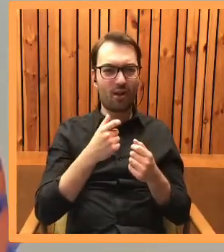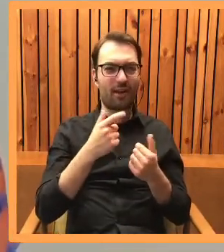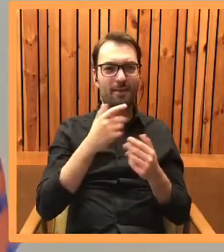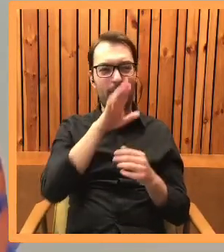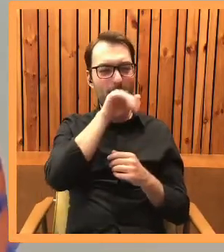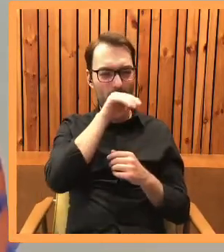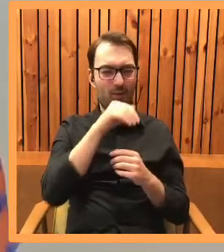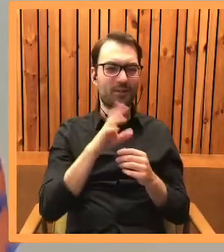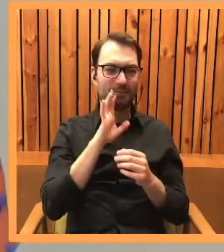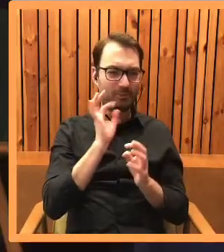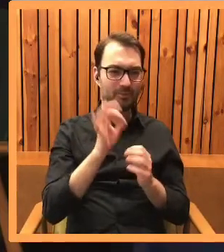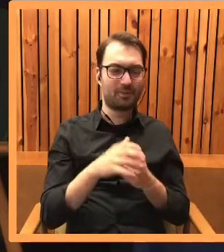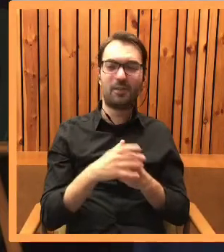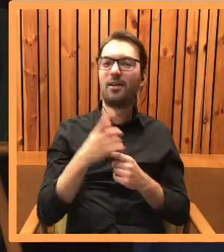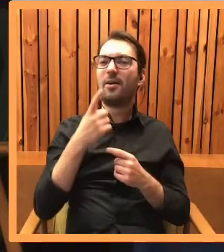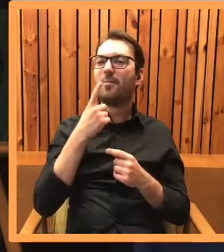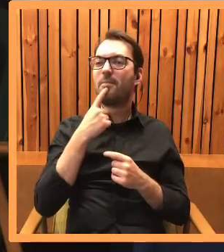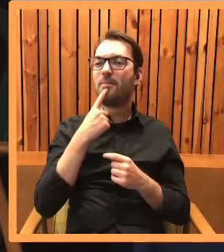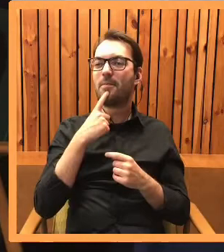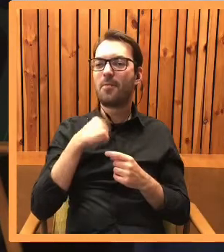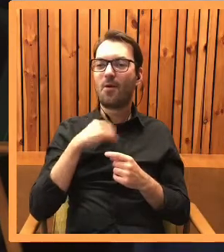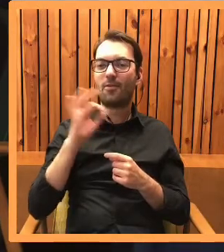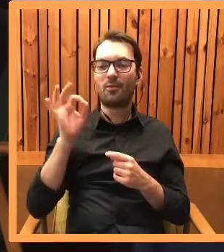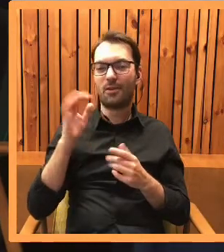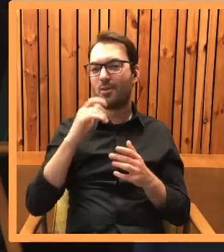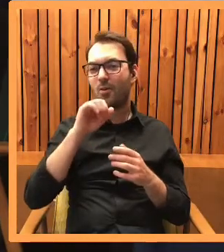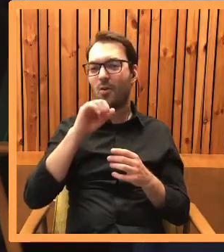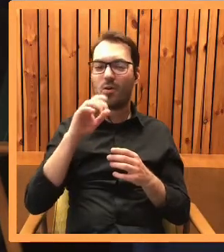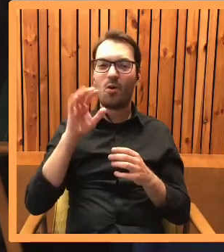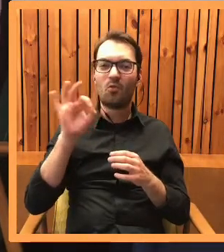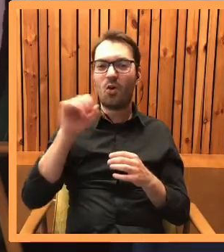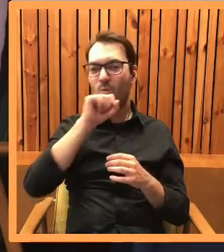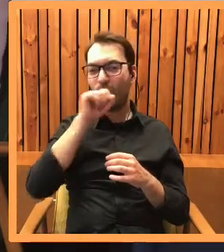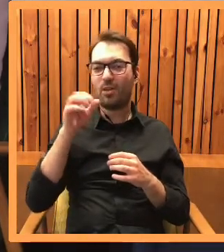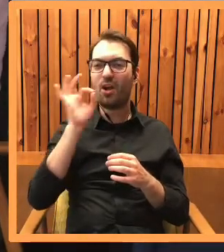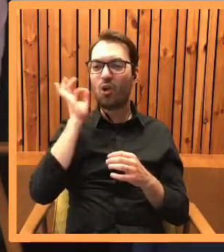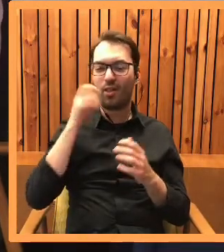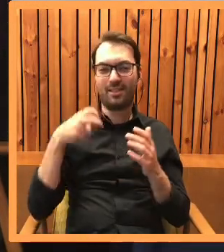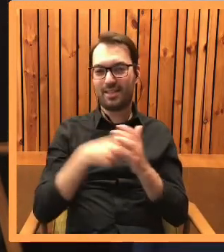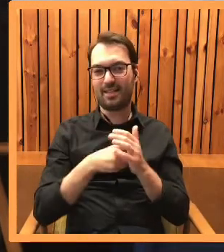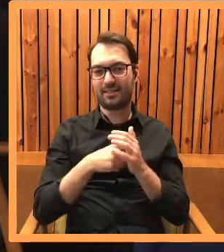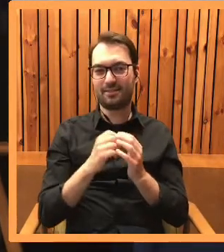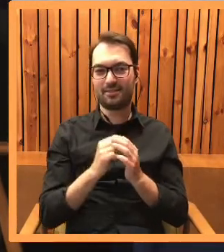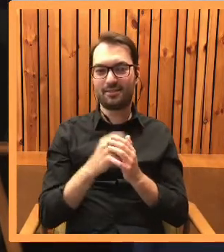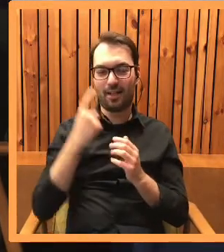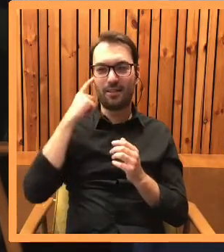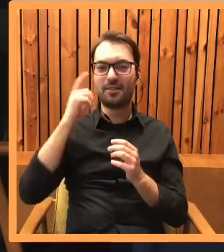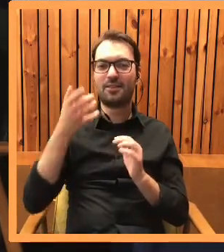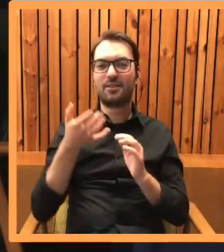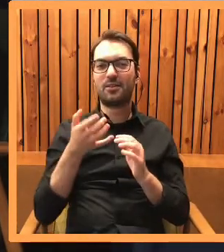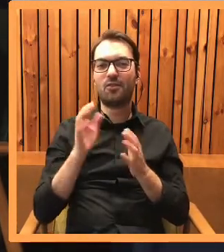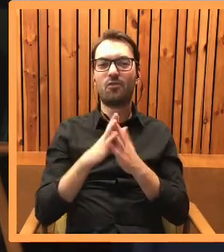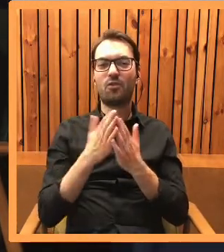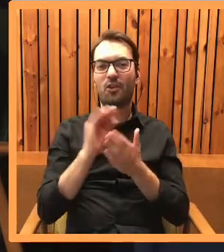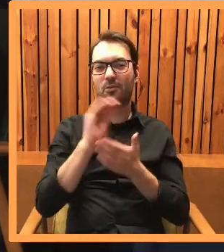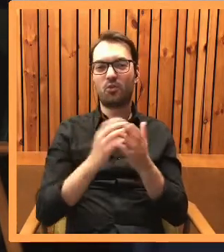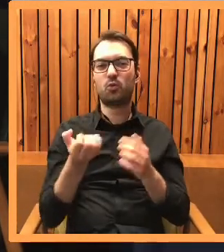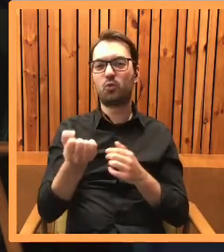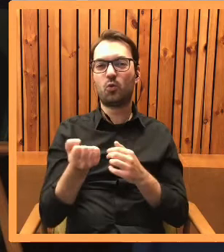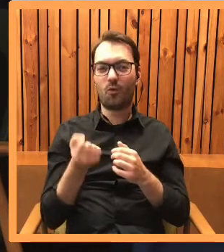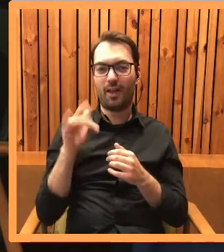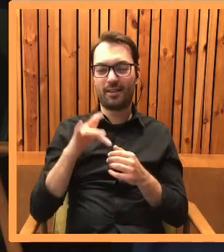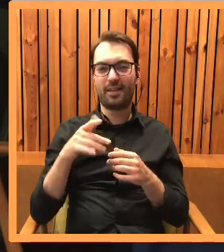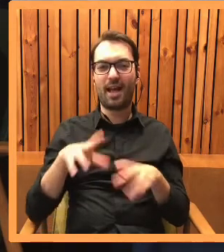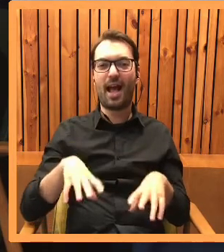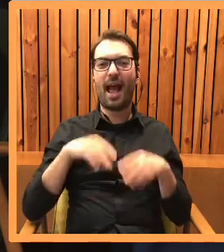To powiedz trochę o tych takich swoich ukochanych kocich cechach. Jeszcze od razu mi się przypomniała szuflada z twojej książki, szuflada z